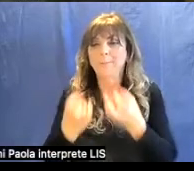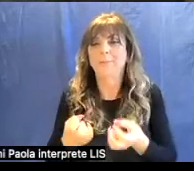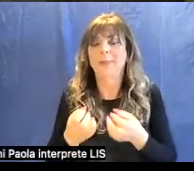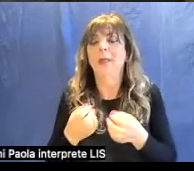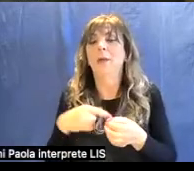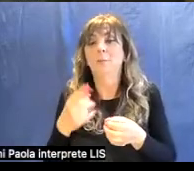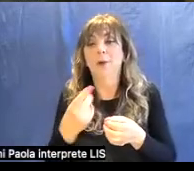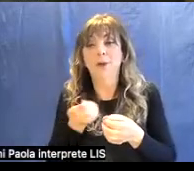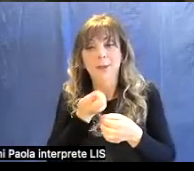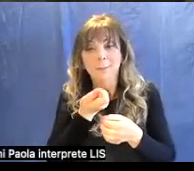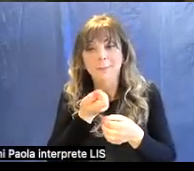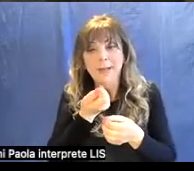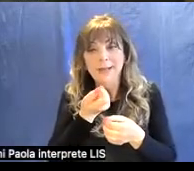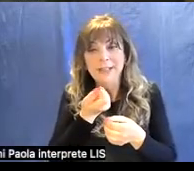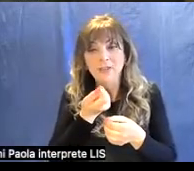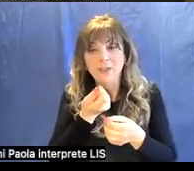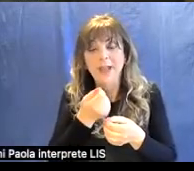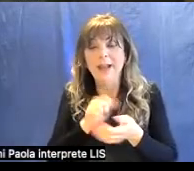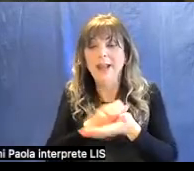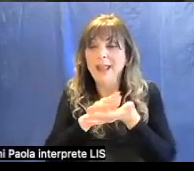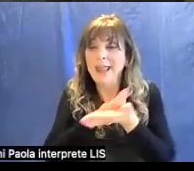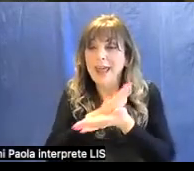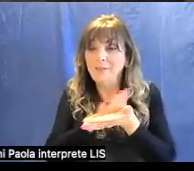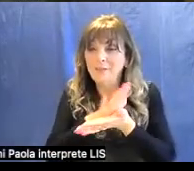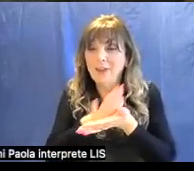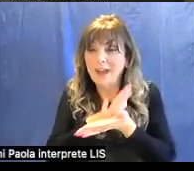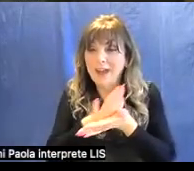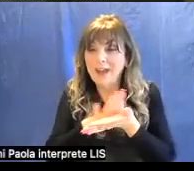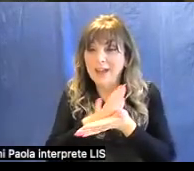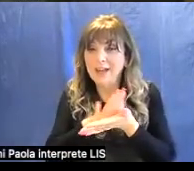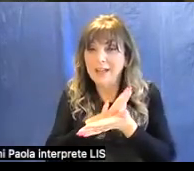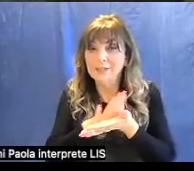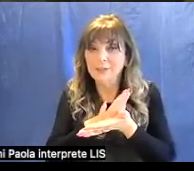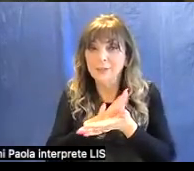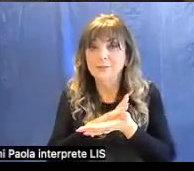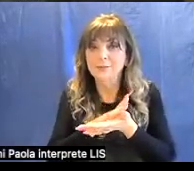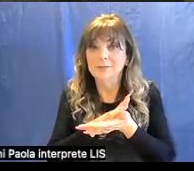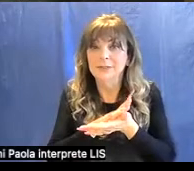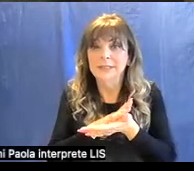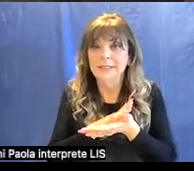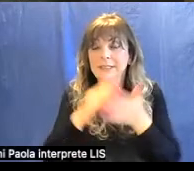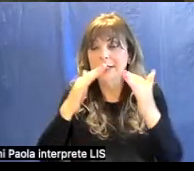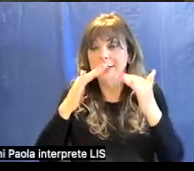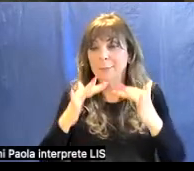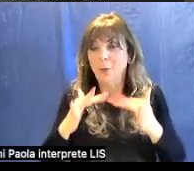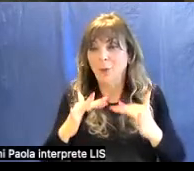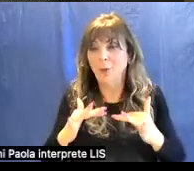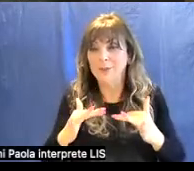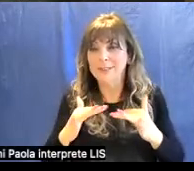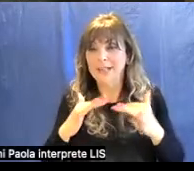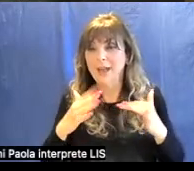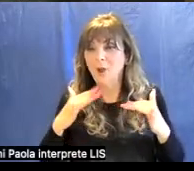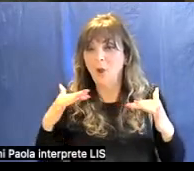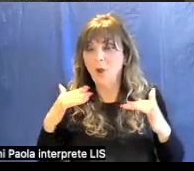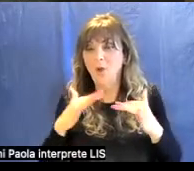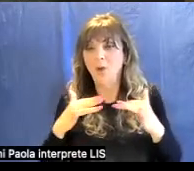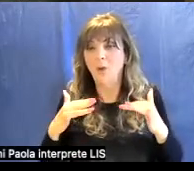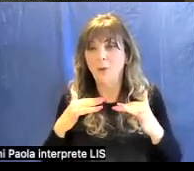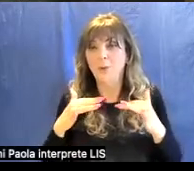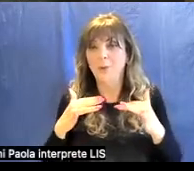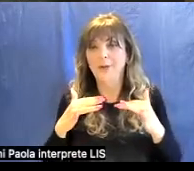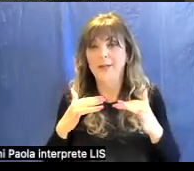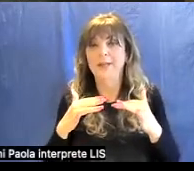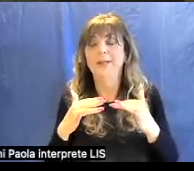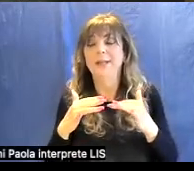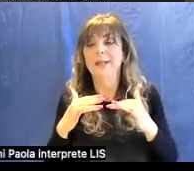lavate via da questo processo e si depositavano sul fondo del vaso e le particelle blu più grandi